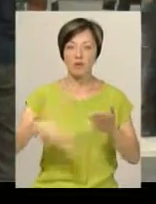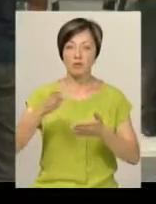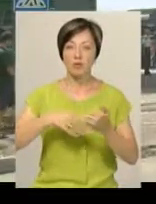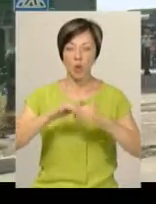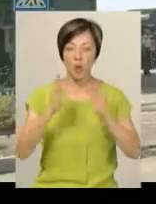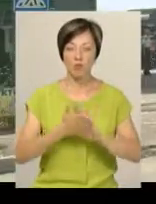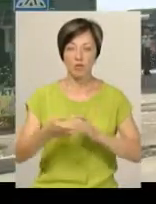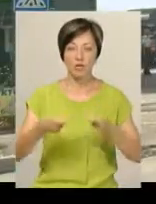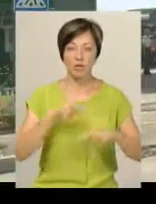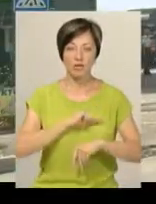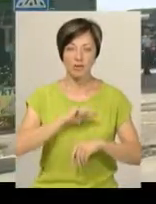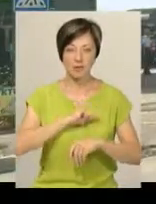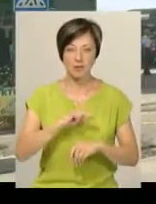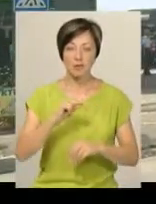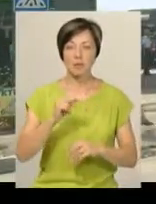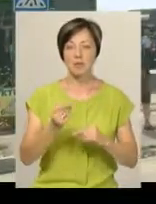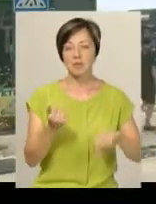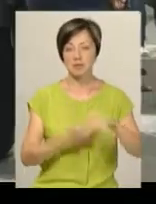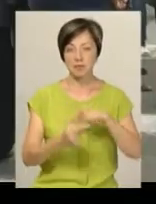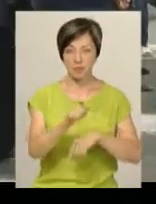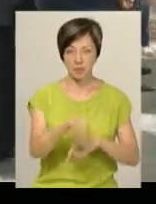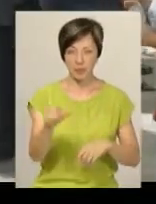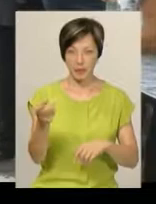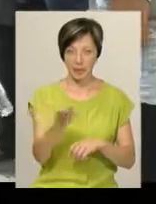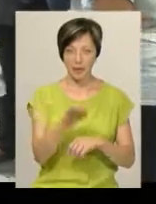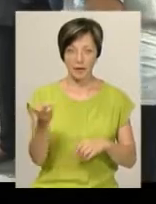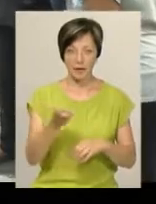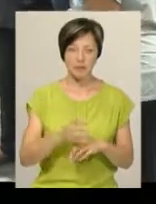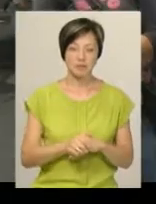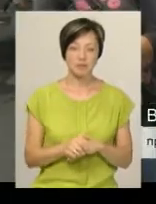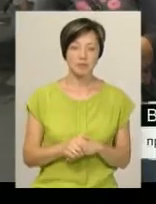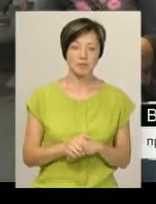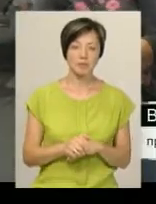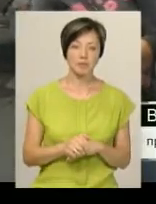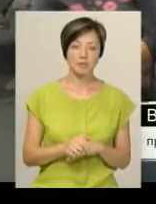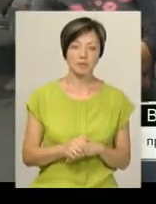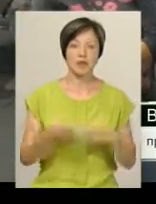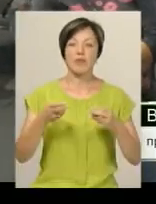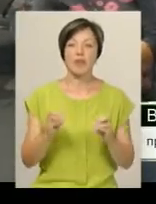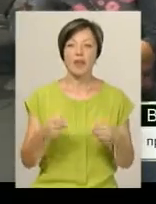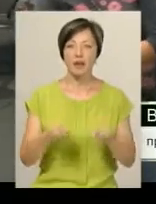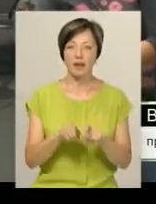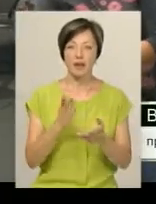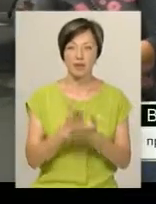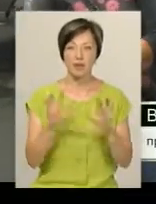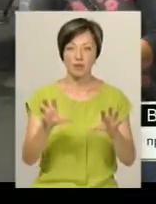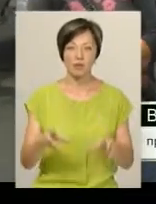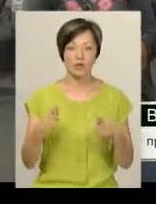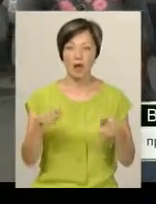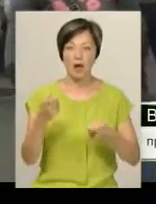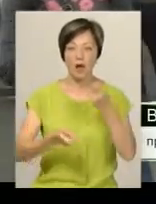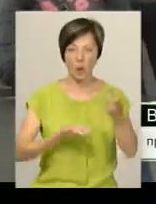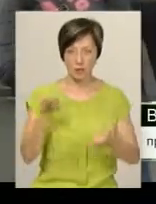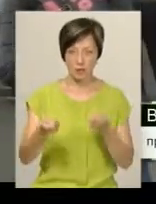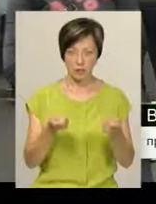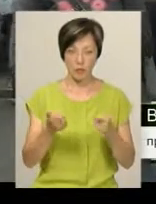на ринку Дубово його працівниці – підприємниці Вікторія Коломієць і Людмила Шевчук. Де такий є закон, щоб не продавати на роздріб?